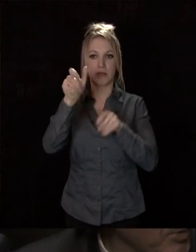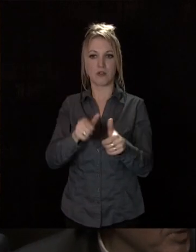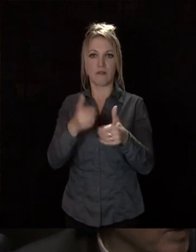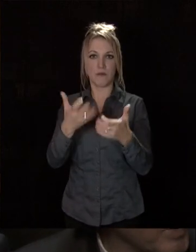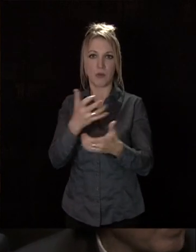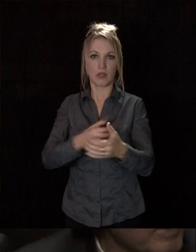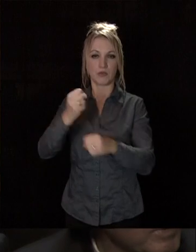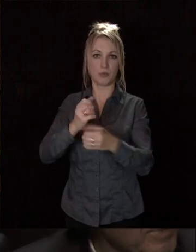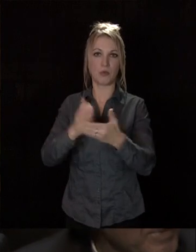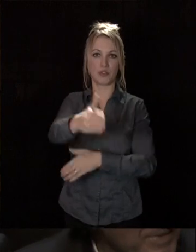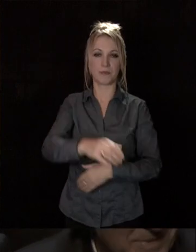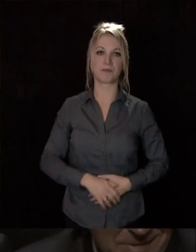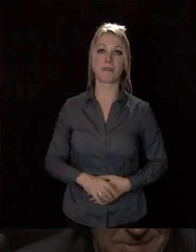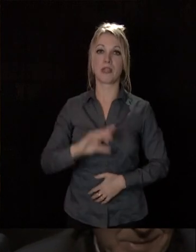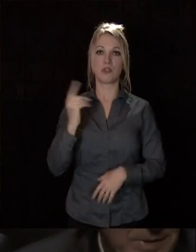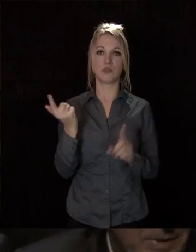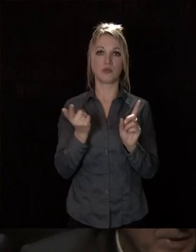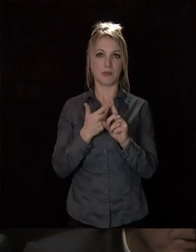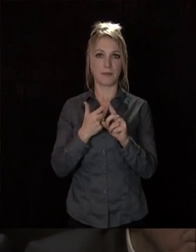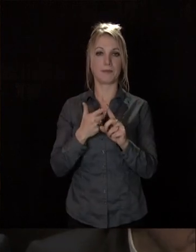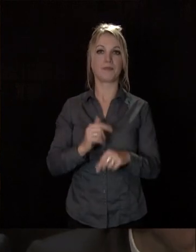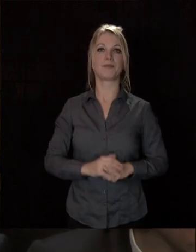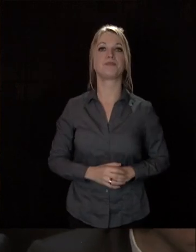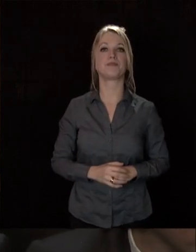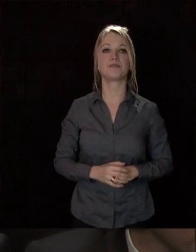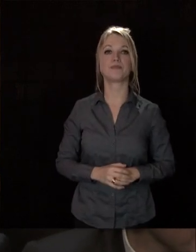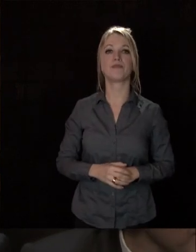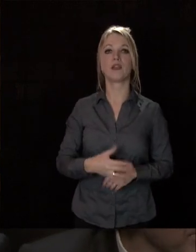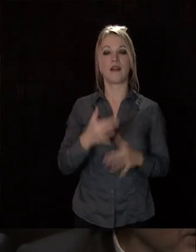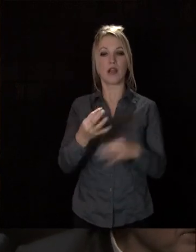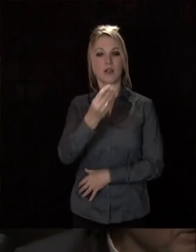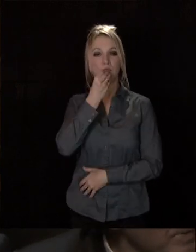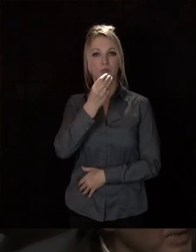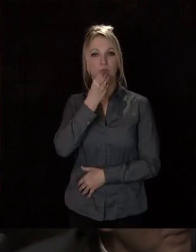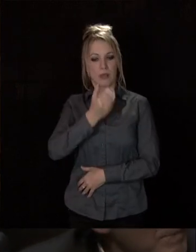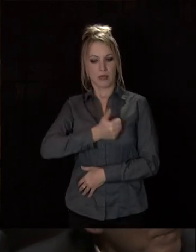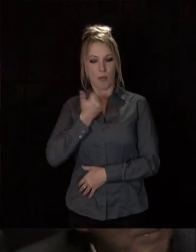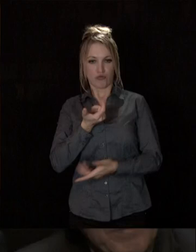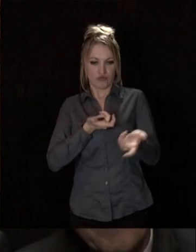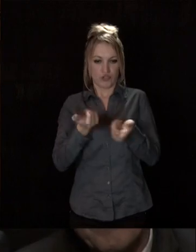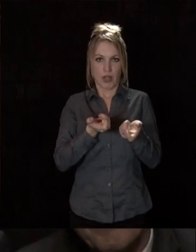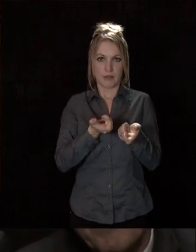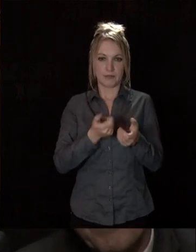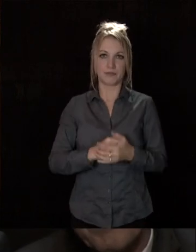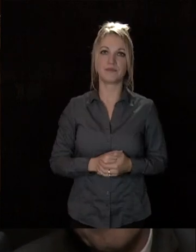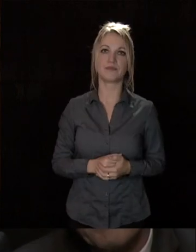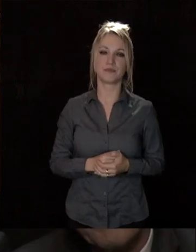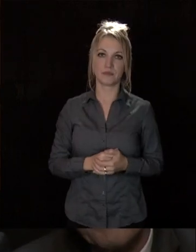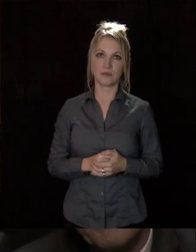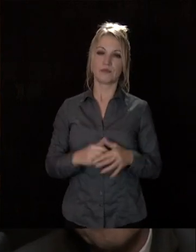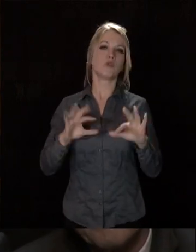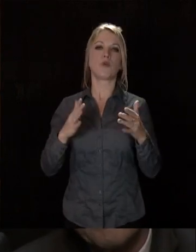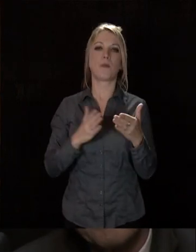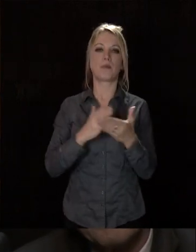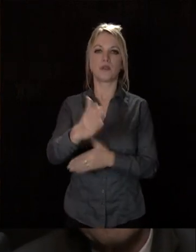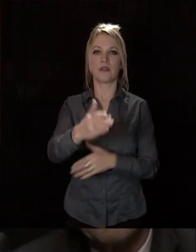projets. Le second, c'est celui de l'autosuffisance alimentaire. Nous avons inscrit ce grand dessin dans le projet de la